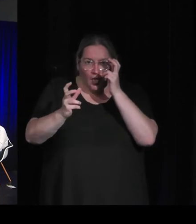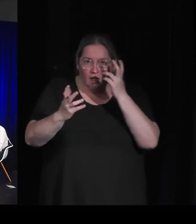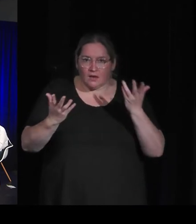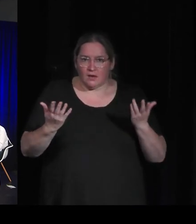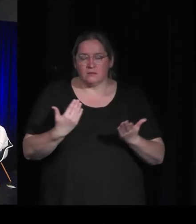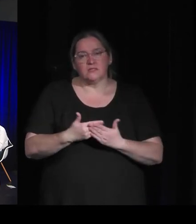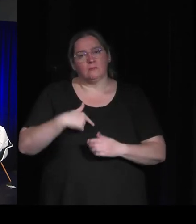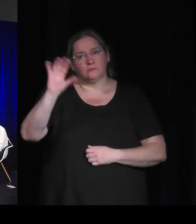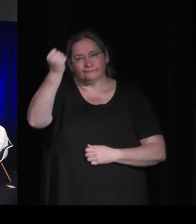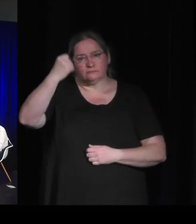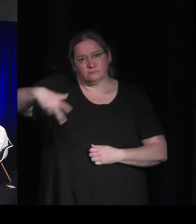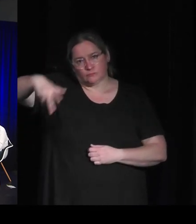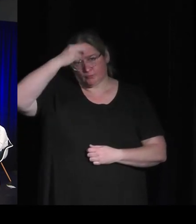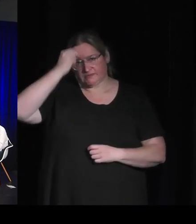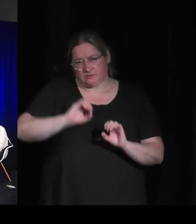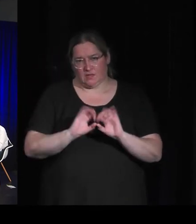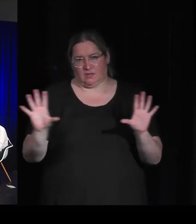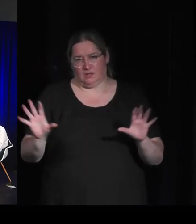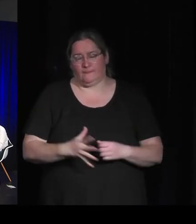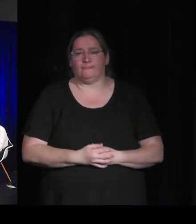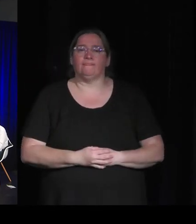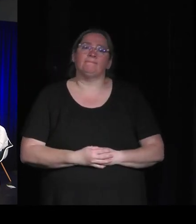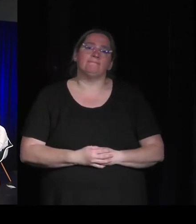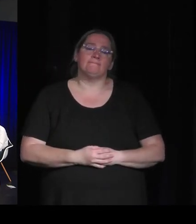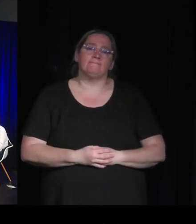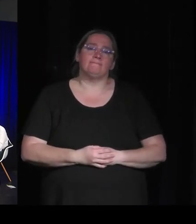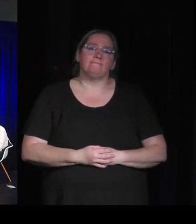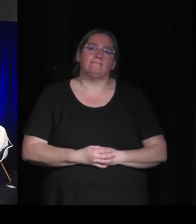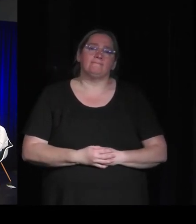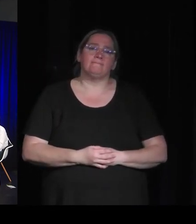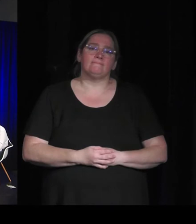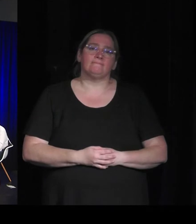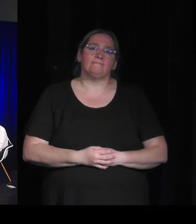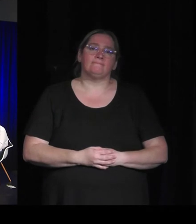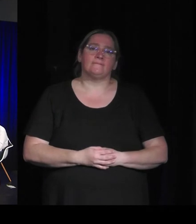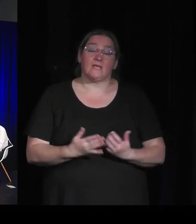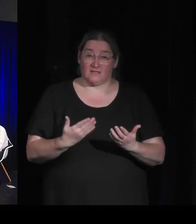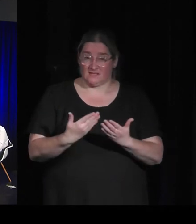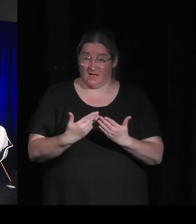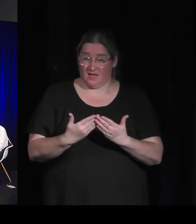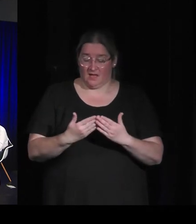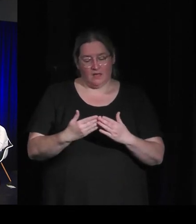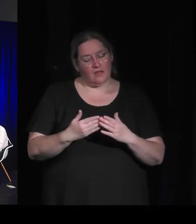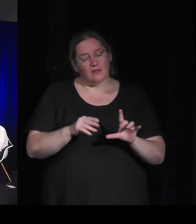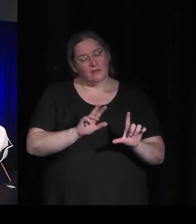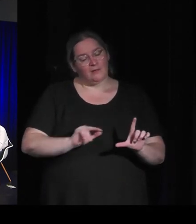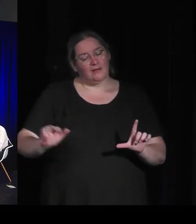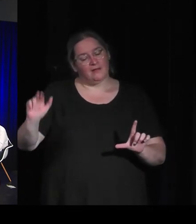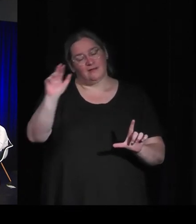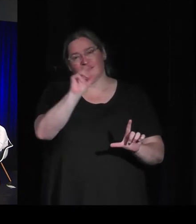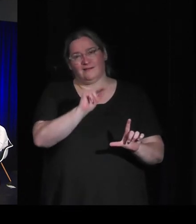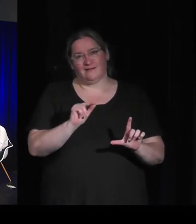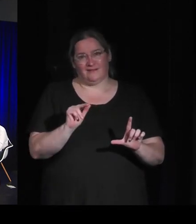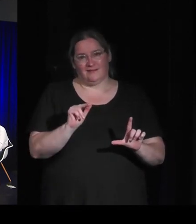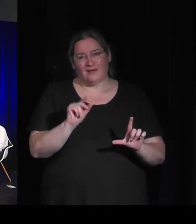je me suis dit il y a très clairement ce médium-là me permet très clairement d'aider les joueurs, les spectateurs à non seulement